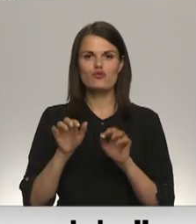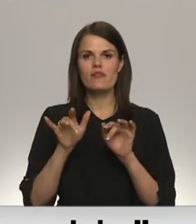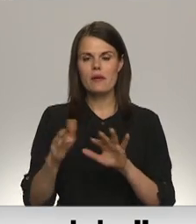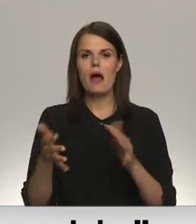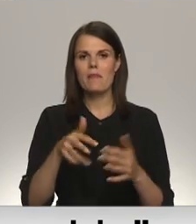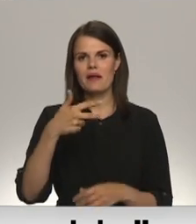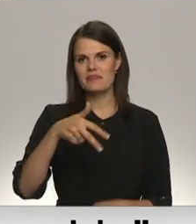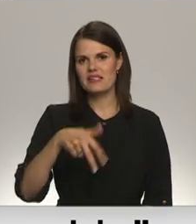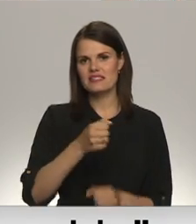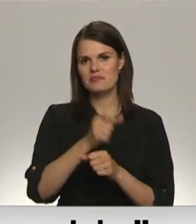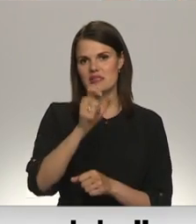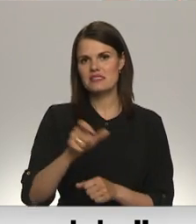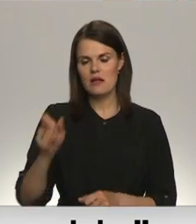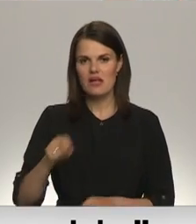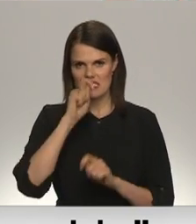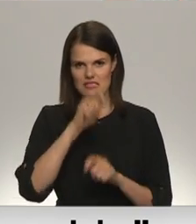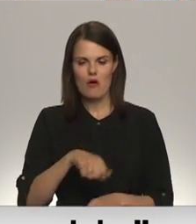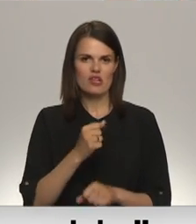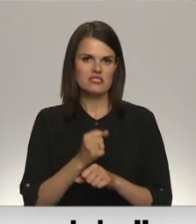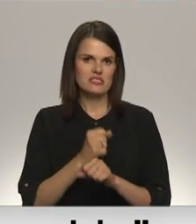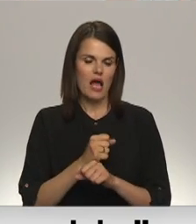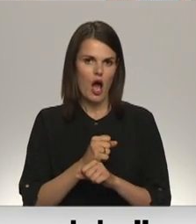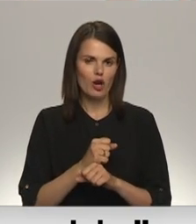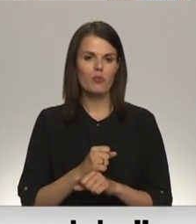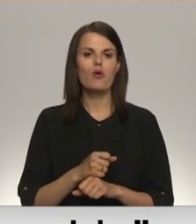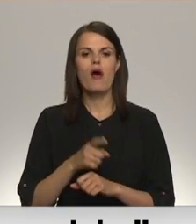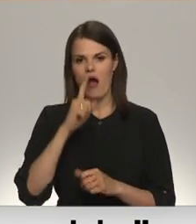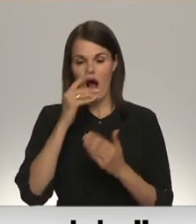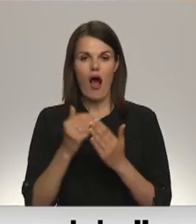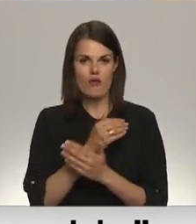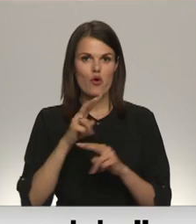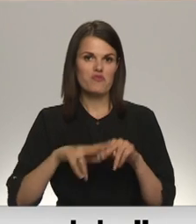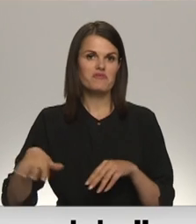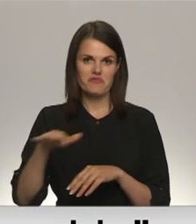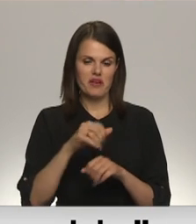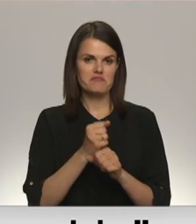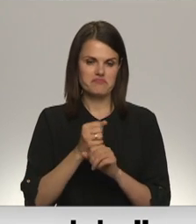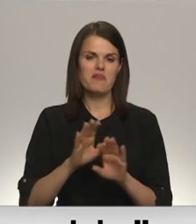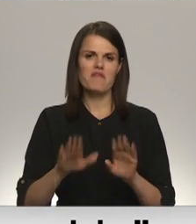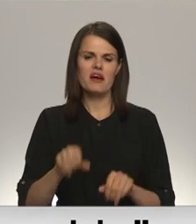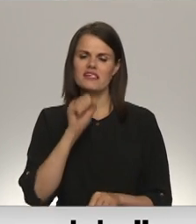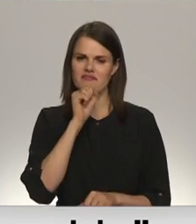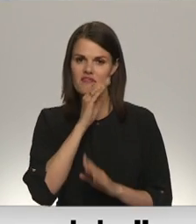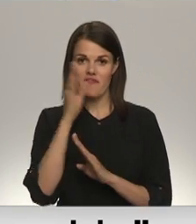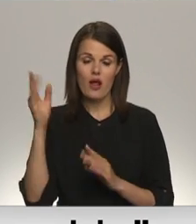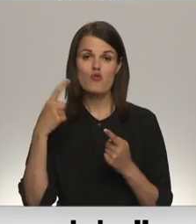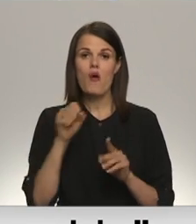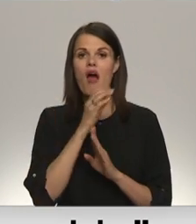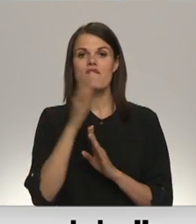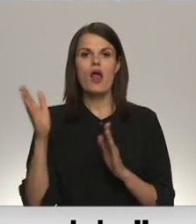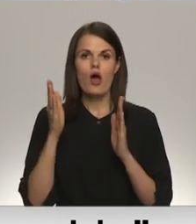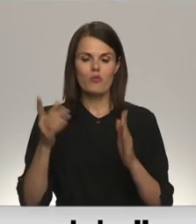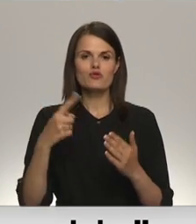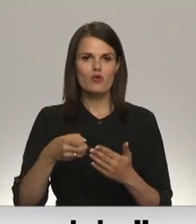strādnieku zaudējas darba vietas. Termināļa darbības atjaunošana būs šo iespējama skaidro valsts viedas dienestā, bet jo vēlāk tas notiks,